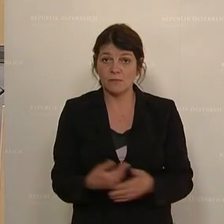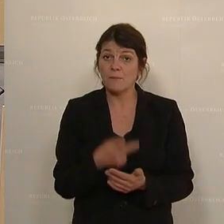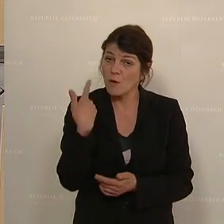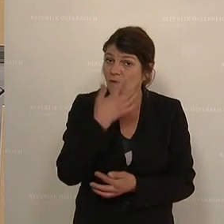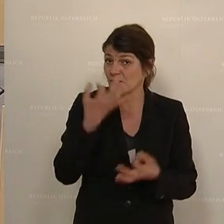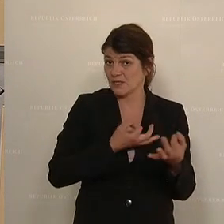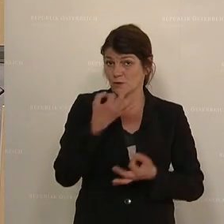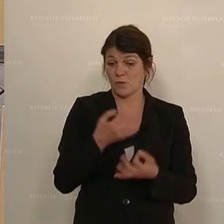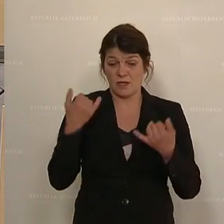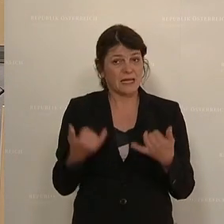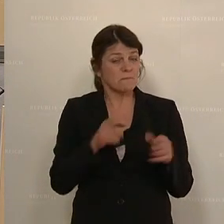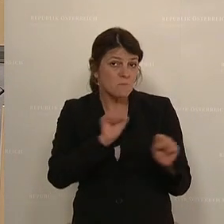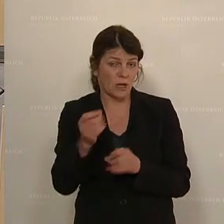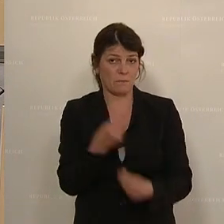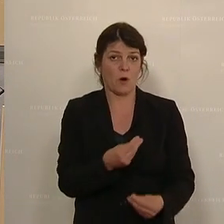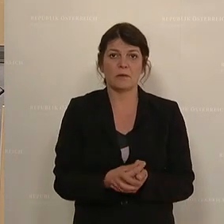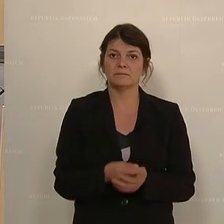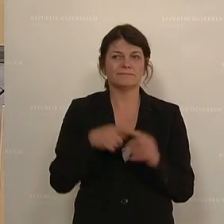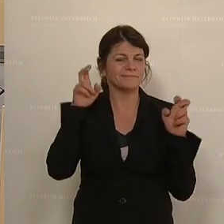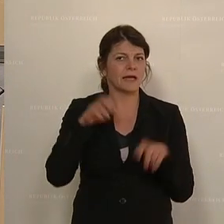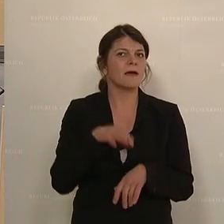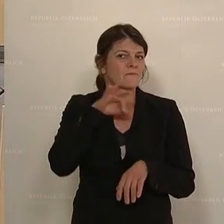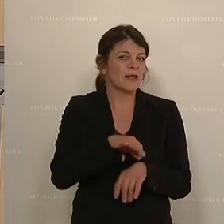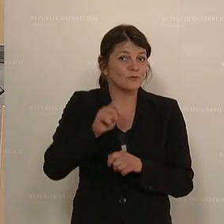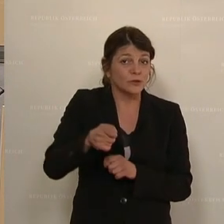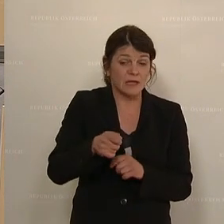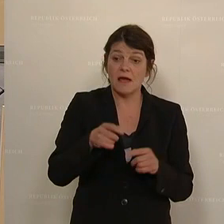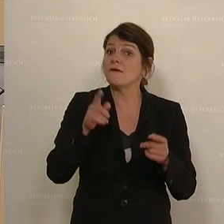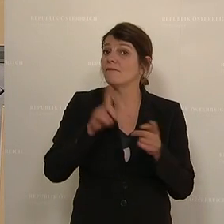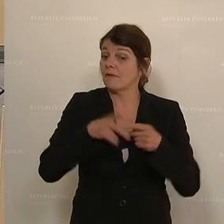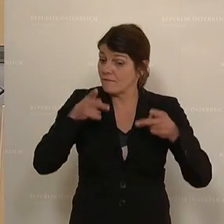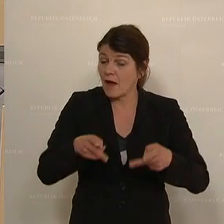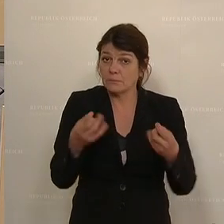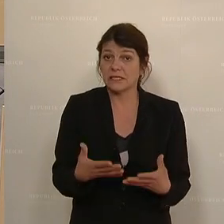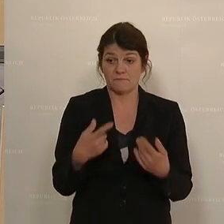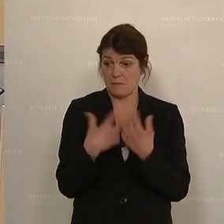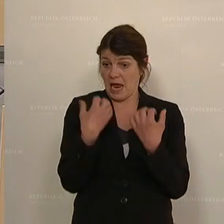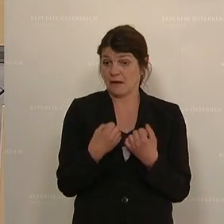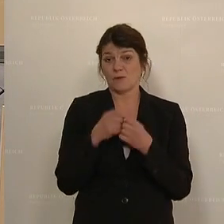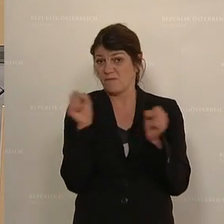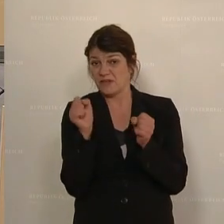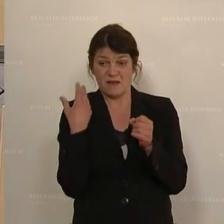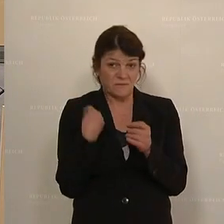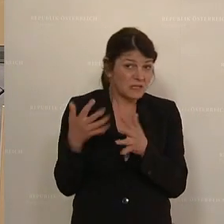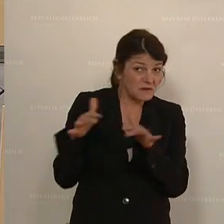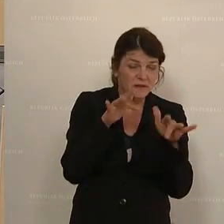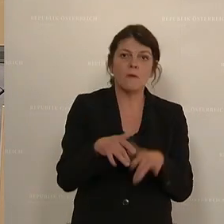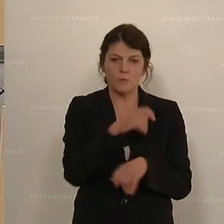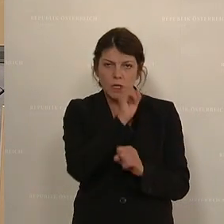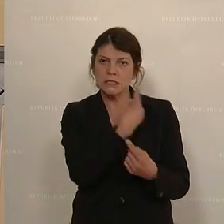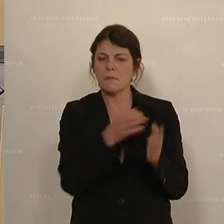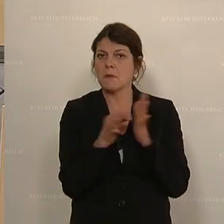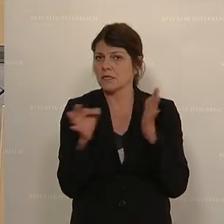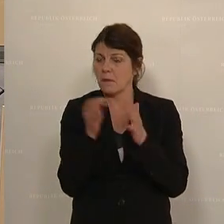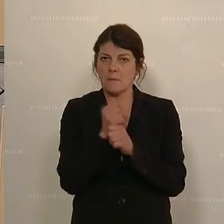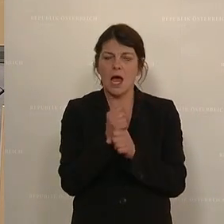den Schlüssel zu bekommen, den Pflichtschlüssel, dass Sie dann, wenn was kommt oder wie die Situation im Herbst und Winter ist, Maßnahmen treffen können.